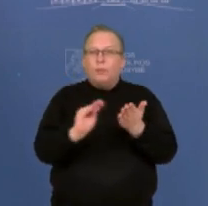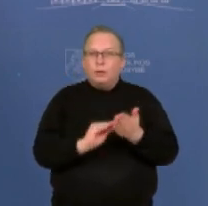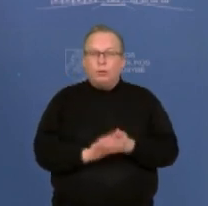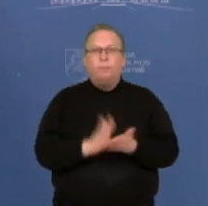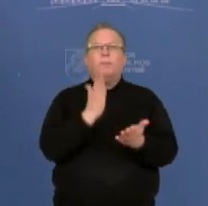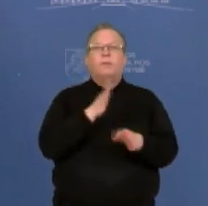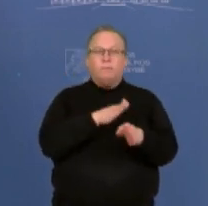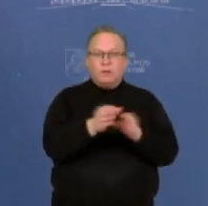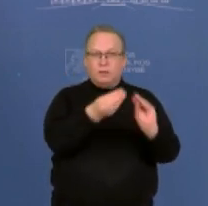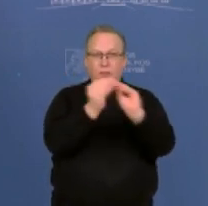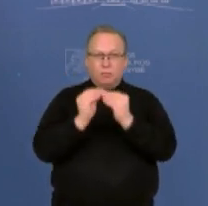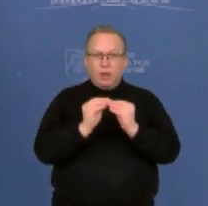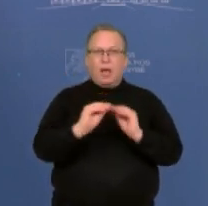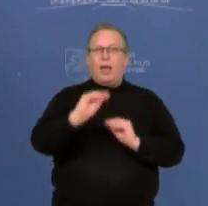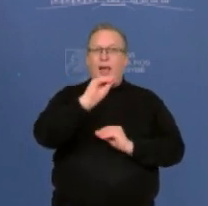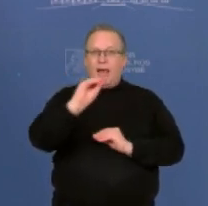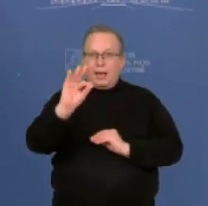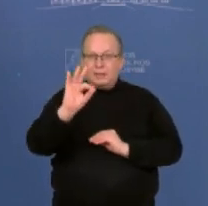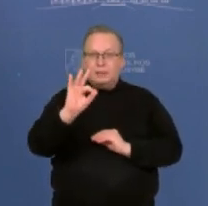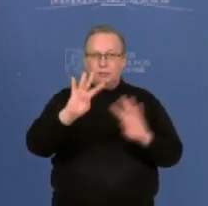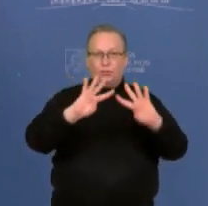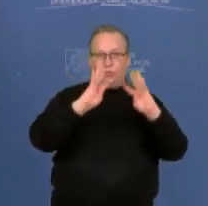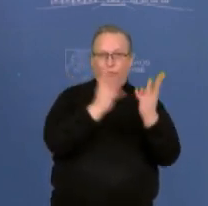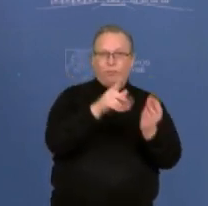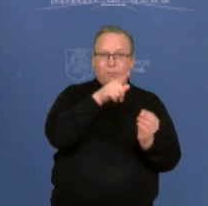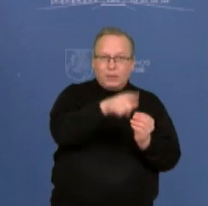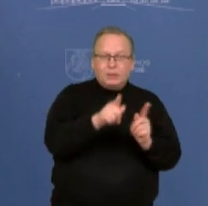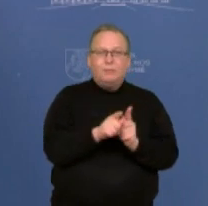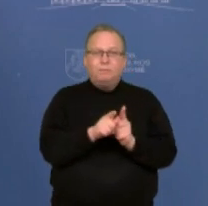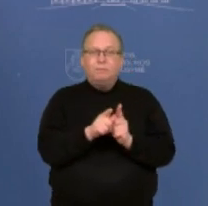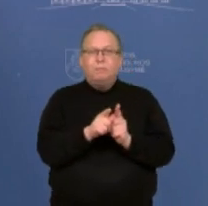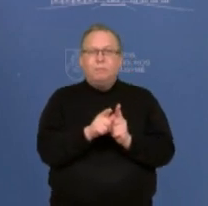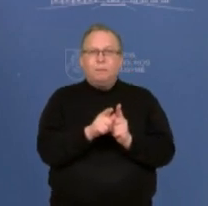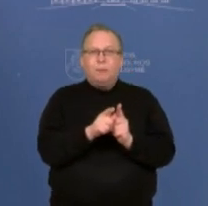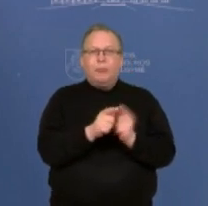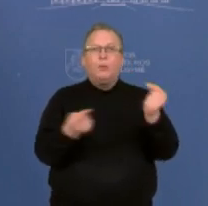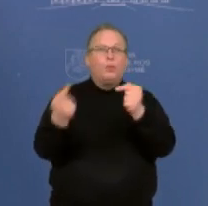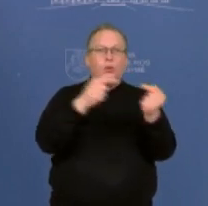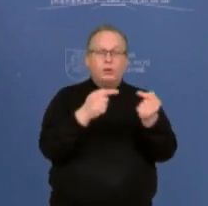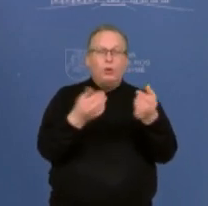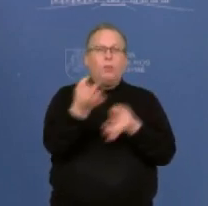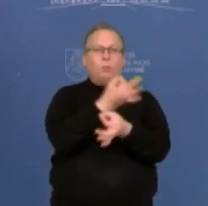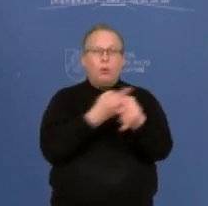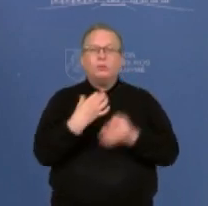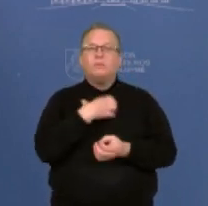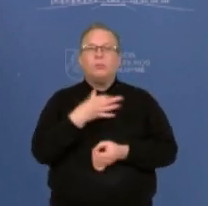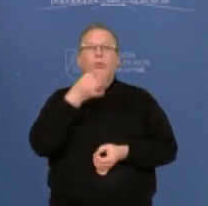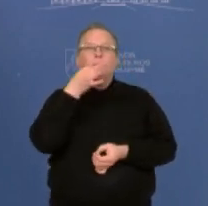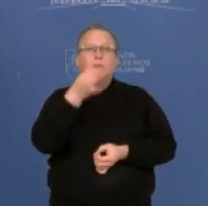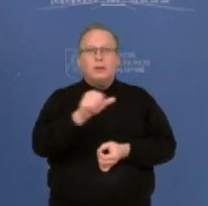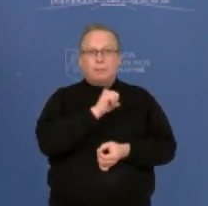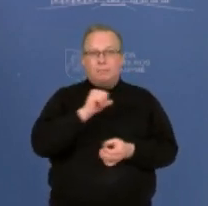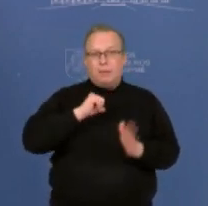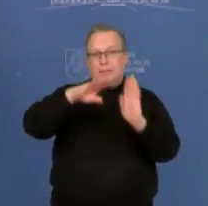konsultacijos Europos komisija, esu informuotas apie pokalbius, gal svarbu pabrėžti, kad, na, pats